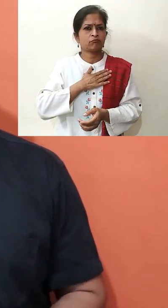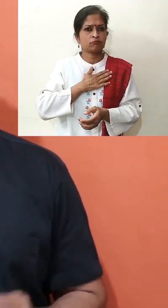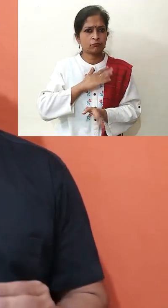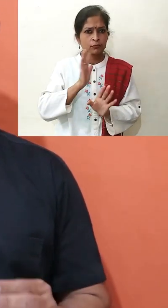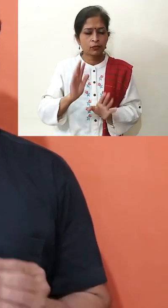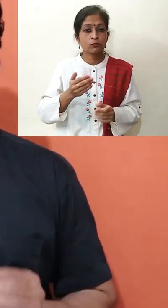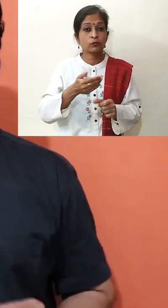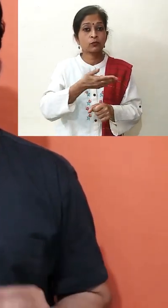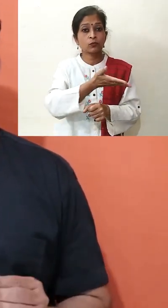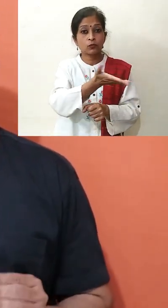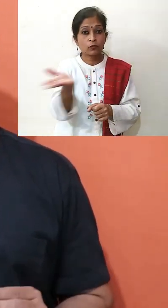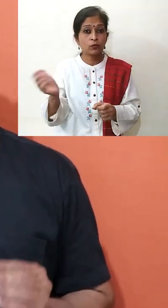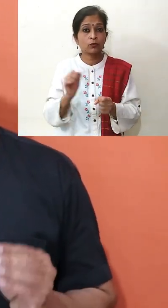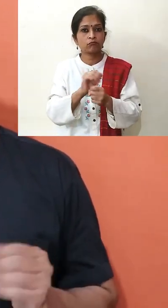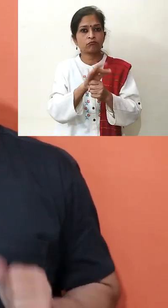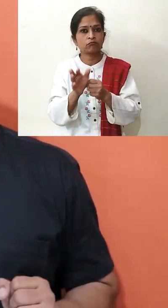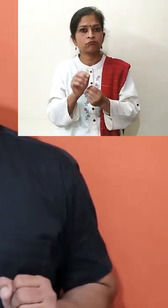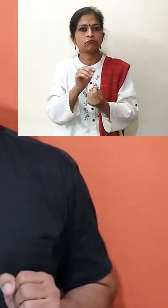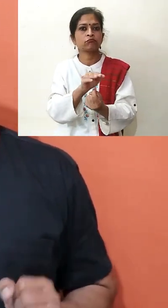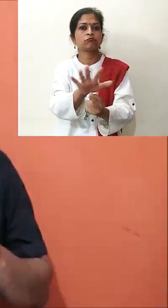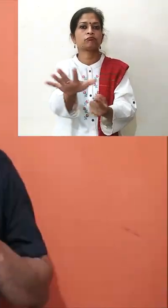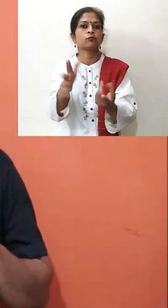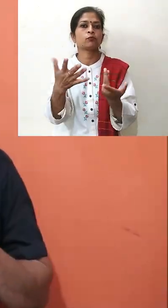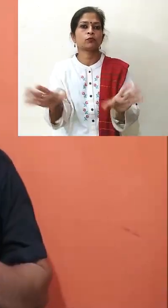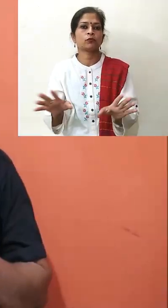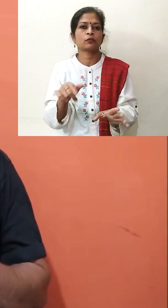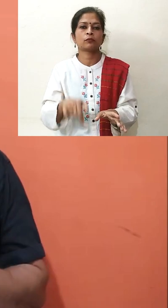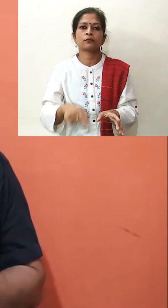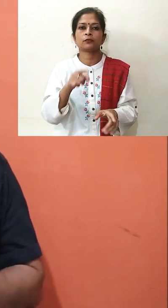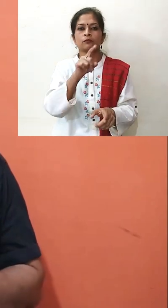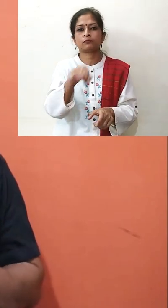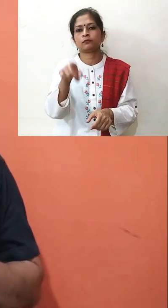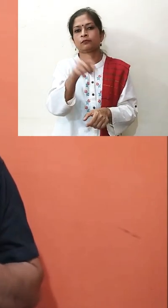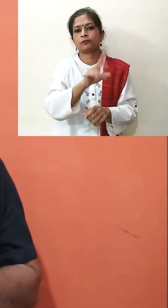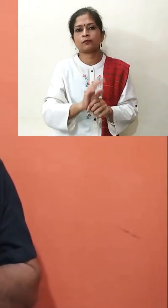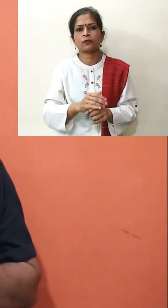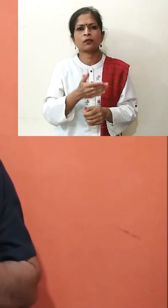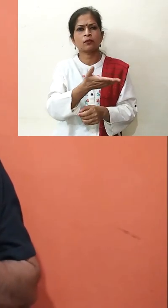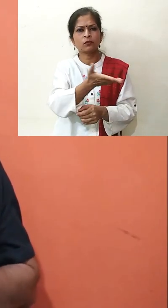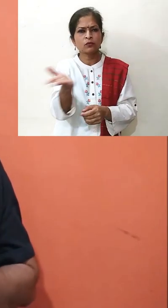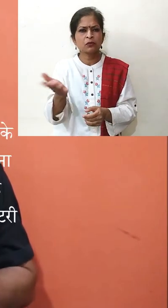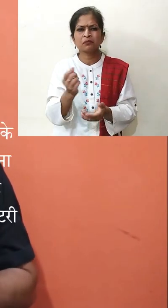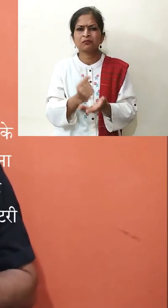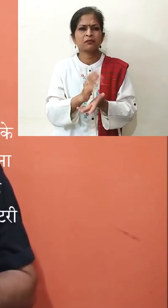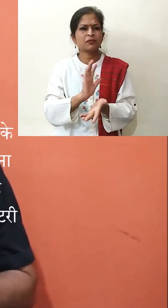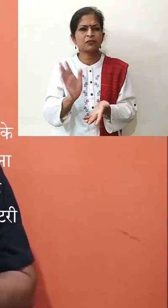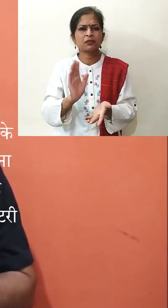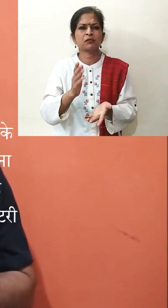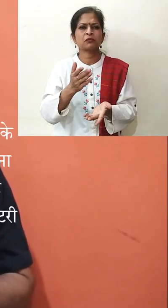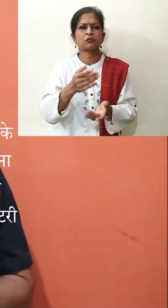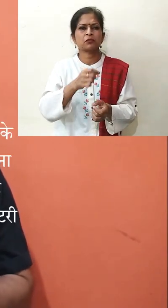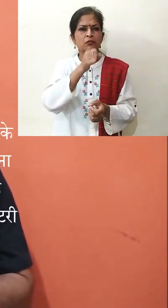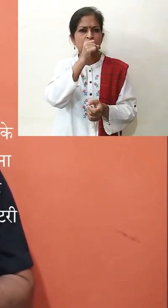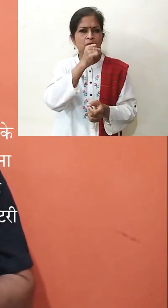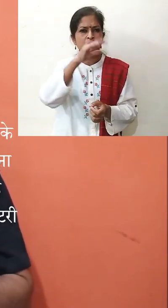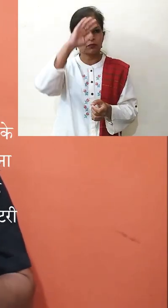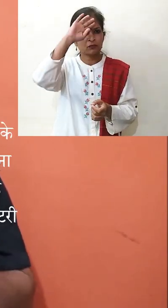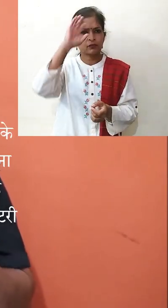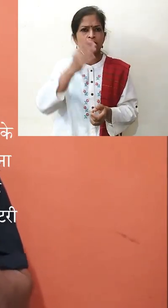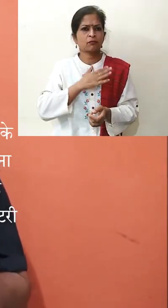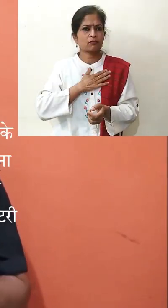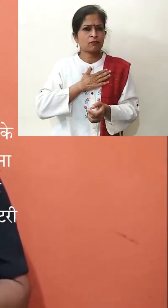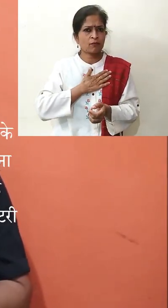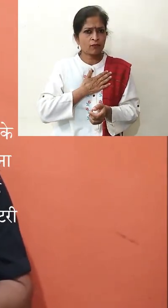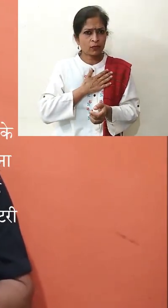हो रही है उनको सभी को कोरोना वैरस का संक्रमनो के है। ऐसा मानना निर्धर्थक है, क्योंकि आवशक नहीं है कि वे जिनको खांसी, बुखार